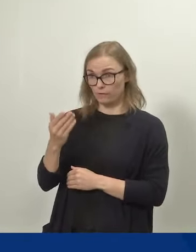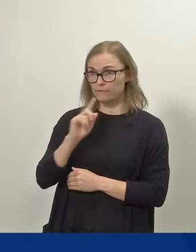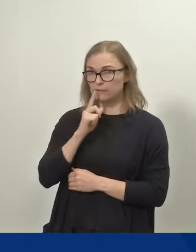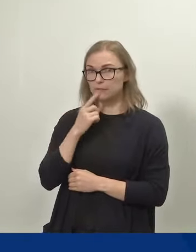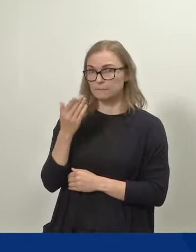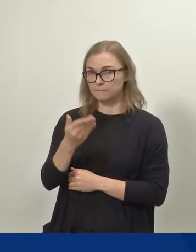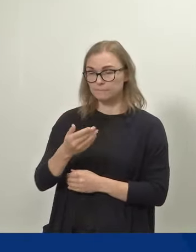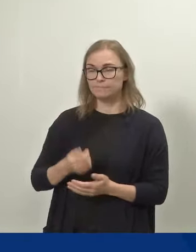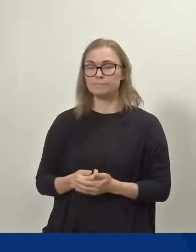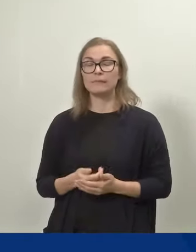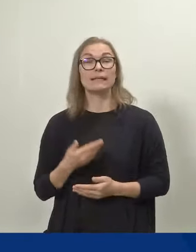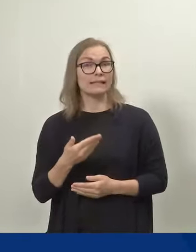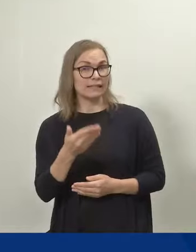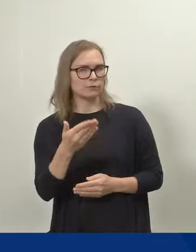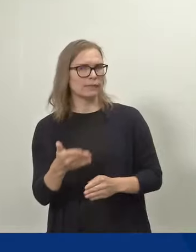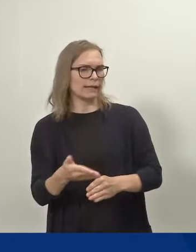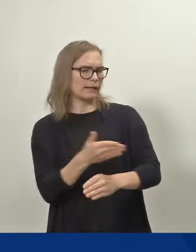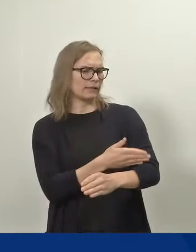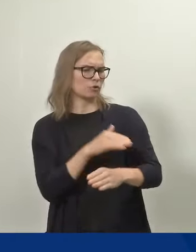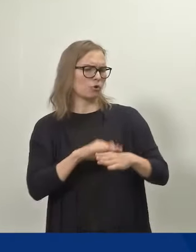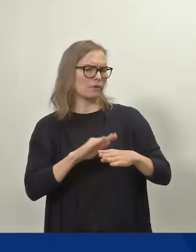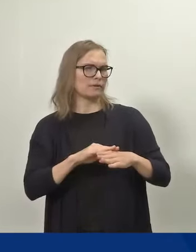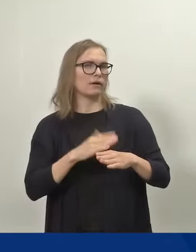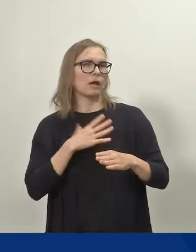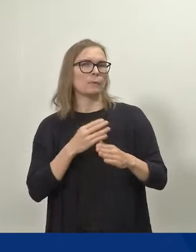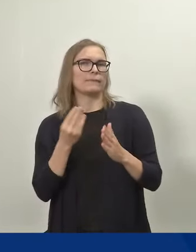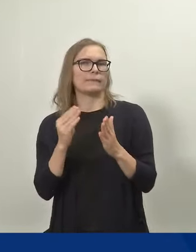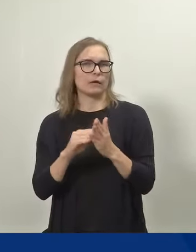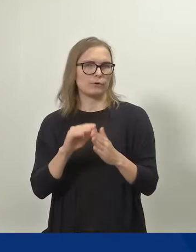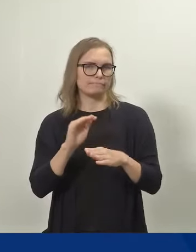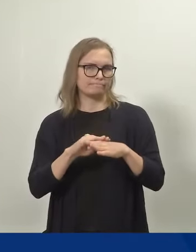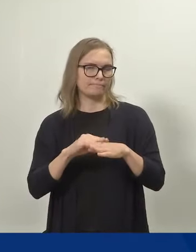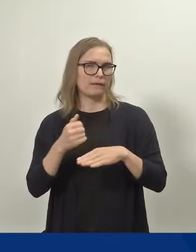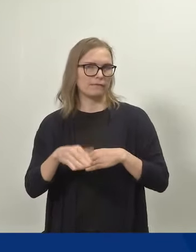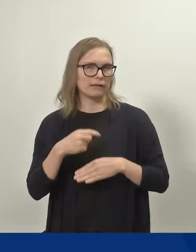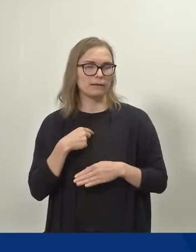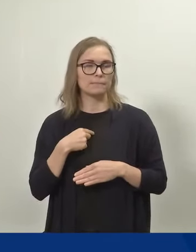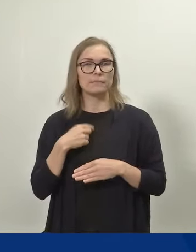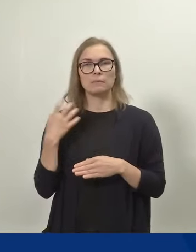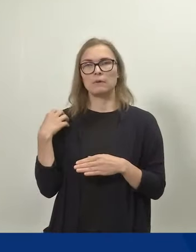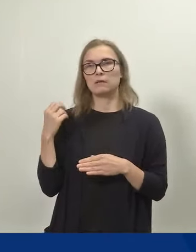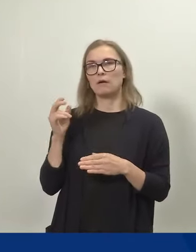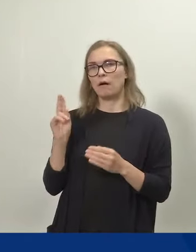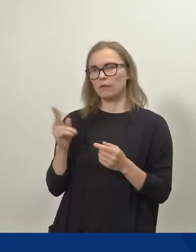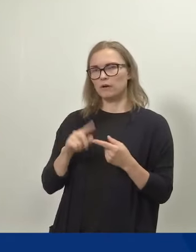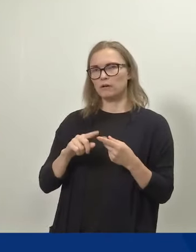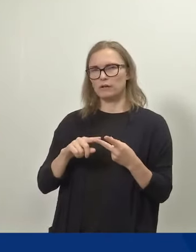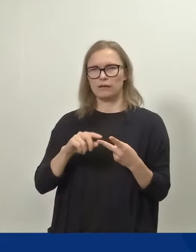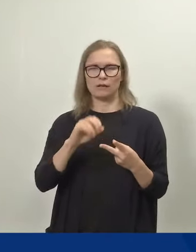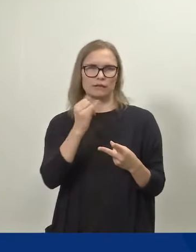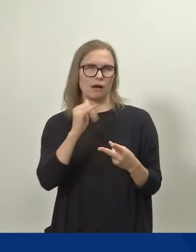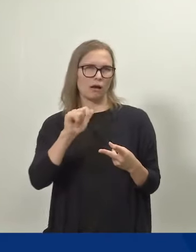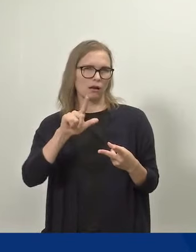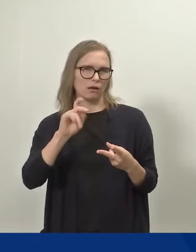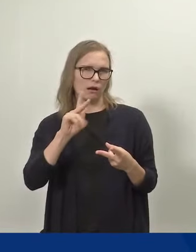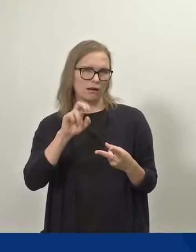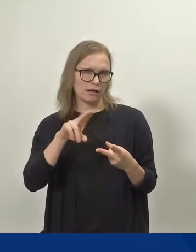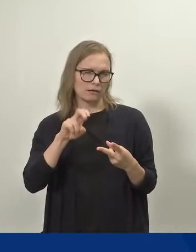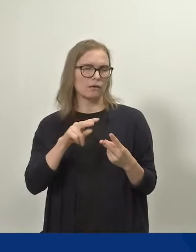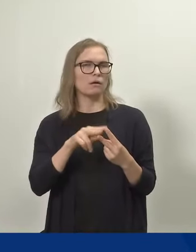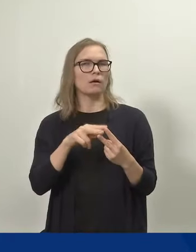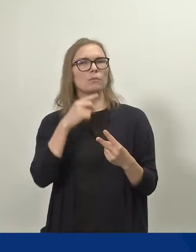Kiitos. Edellisiin vielä täydennyksenä se, että ministeri Haatainen ja se Jalkanen tässä puhuvat työsopimuslain osalta.